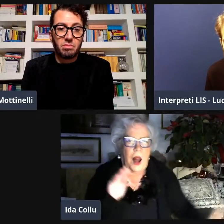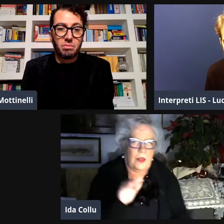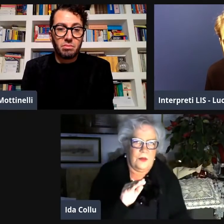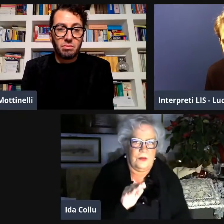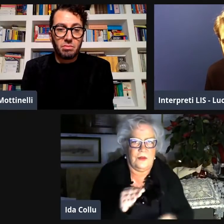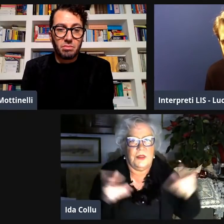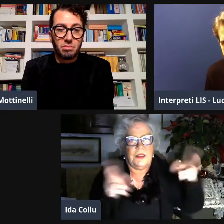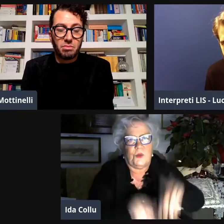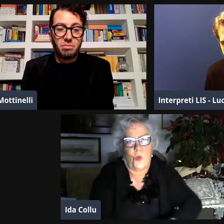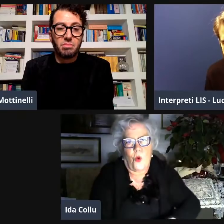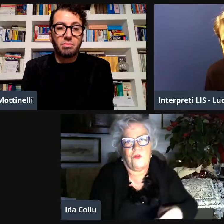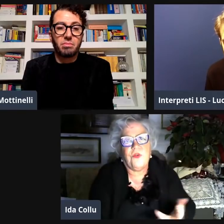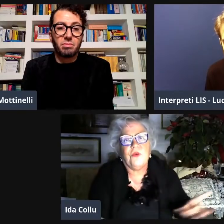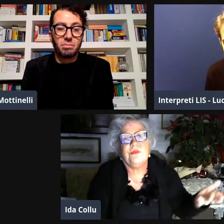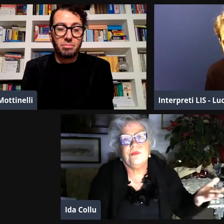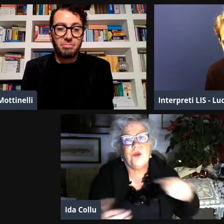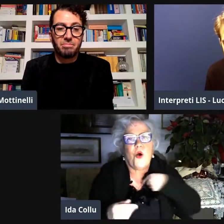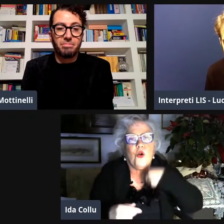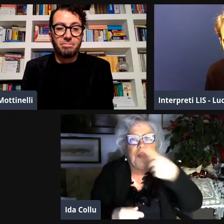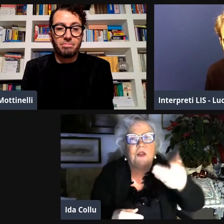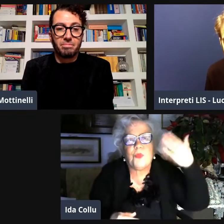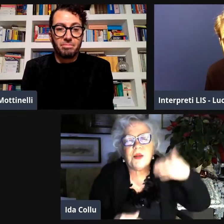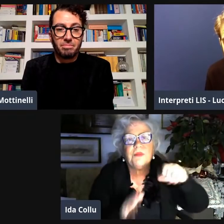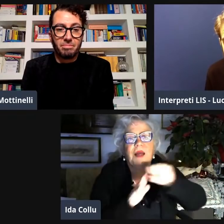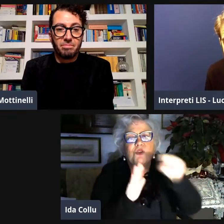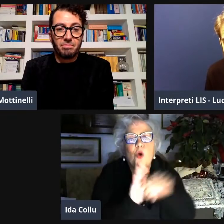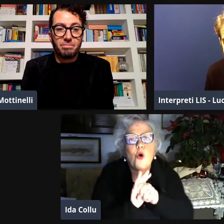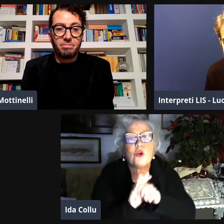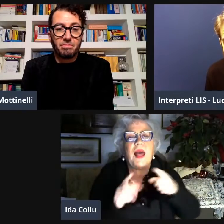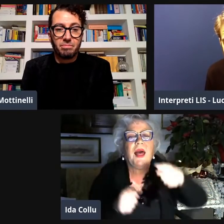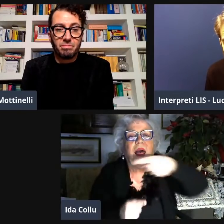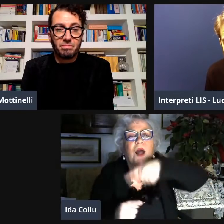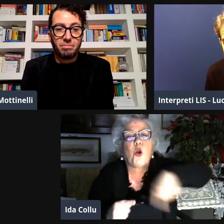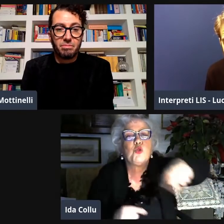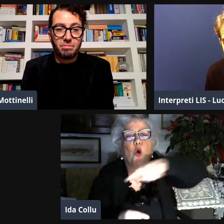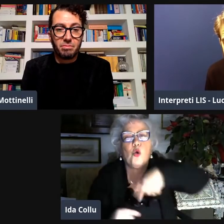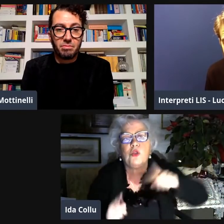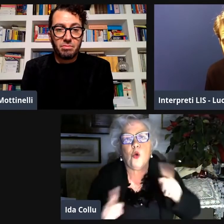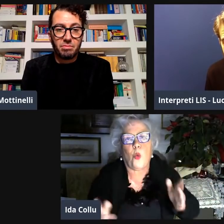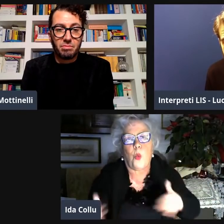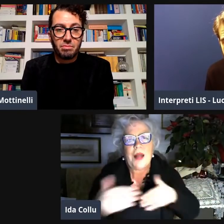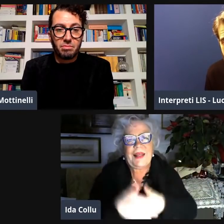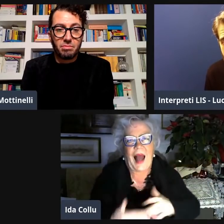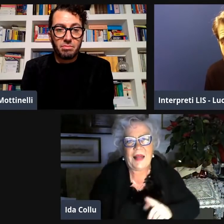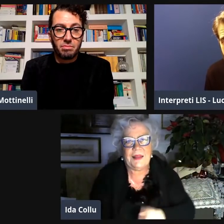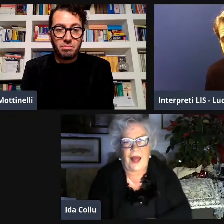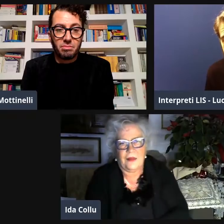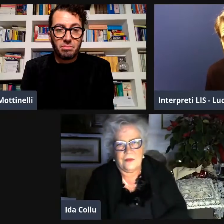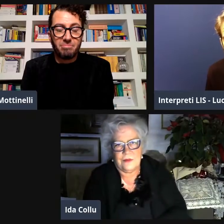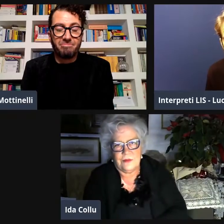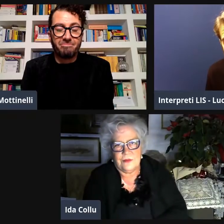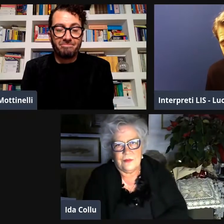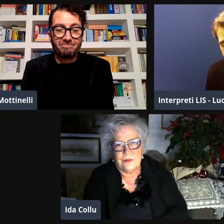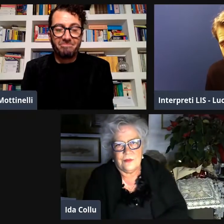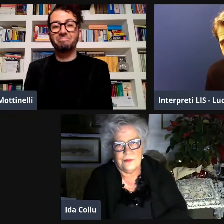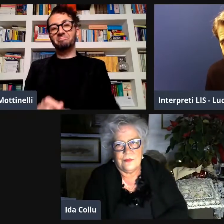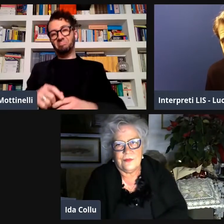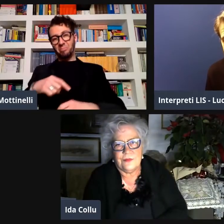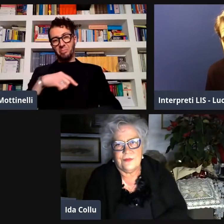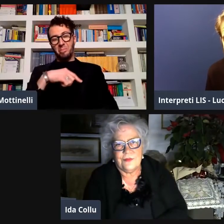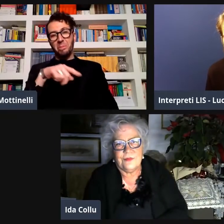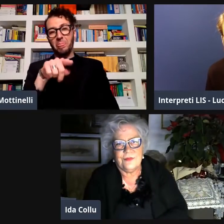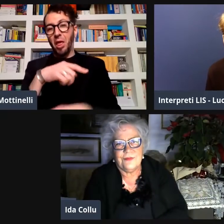generale e nazionale è stato spostato di nuovo ma ho detto prima la storia è un cerchio non si ripete non